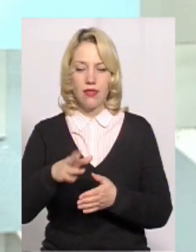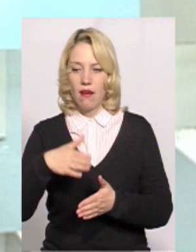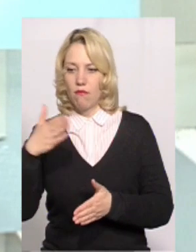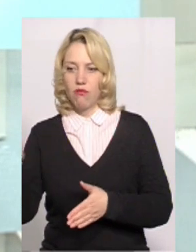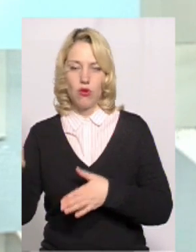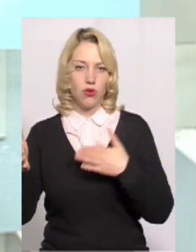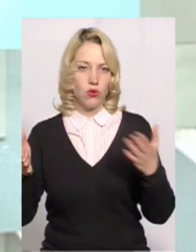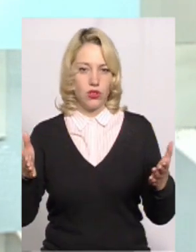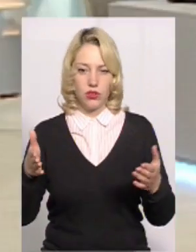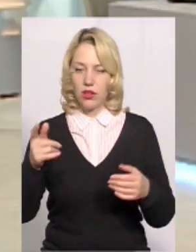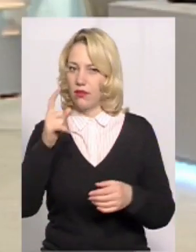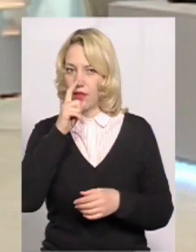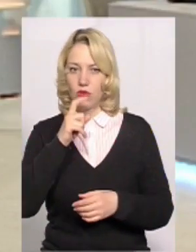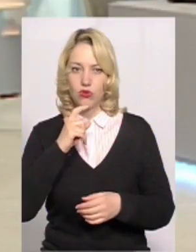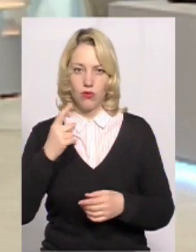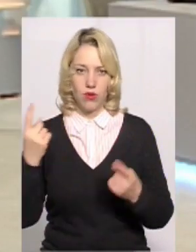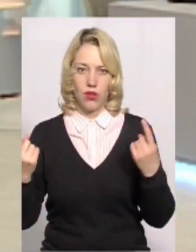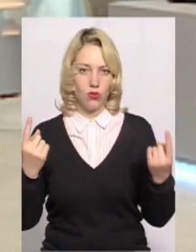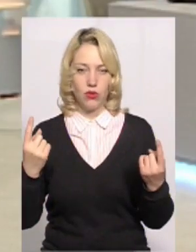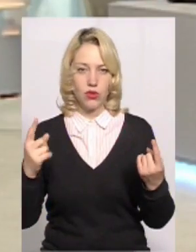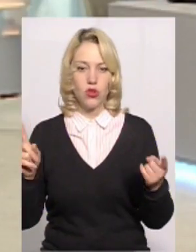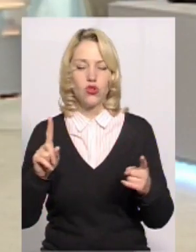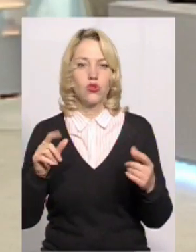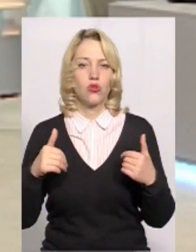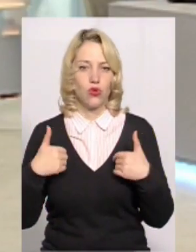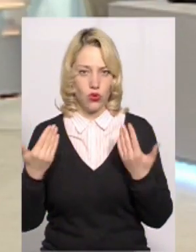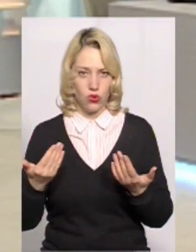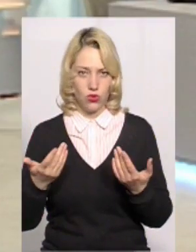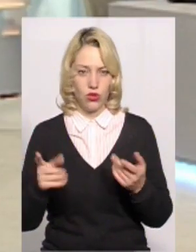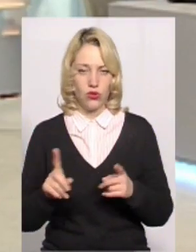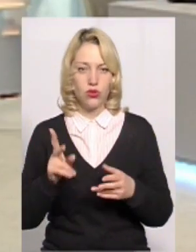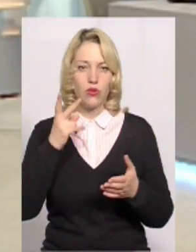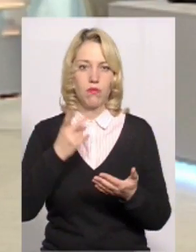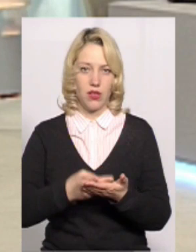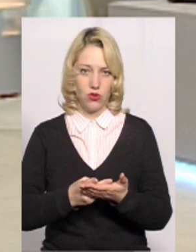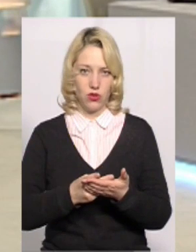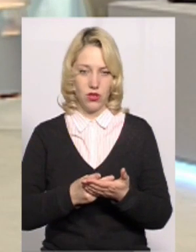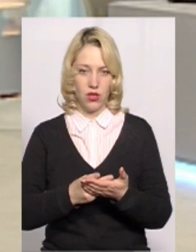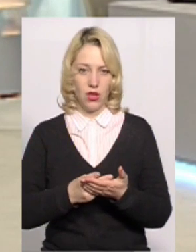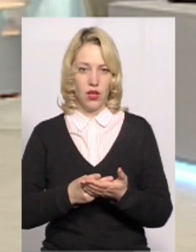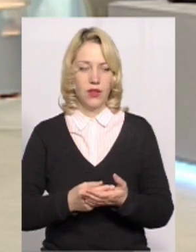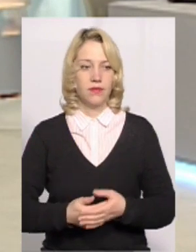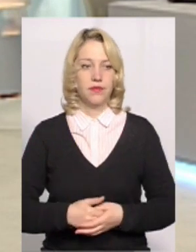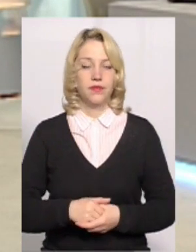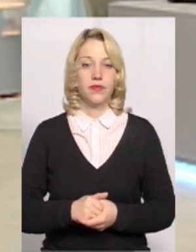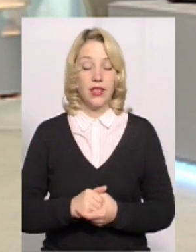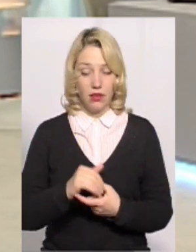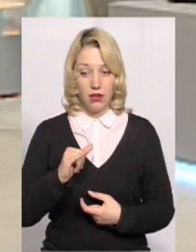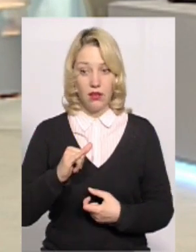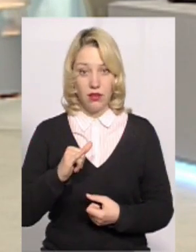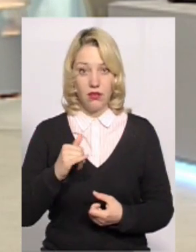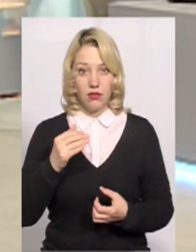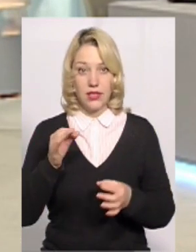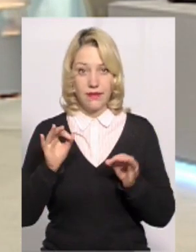полюсах, інколи не розуміли, чого вони хочуть, що вони бачать в наших претендентах. І, звичайно,